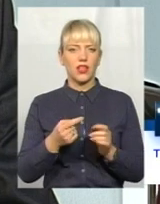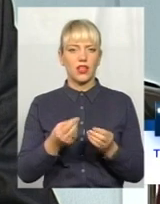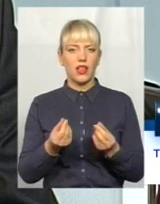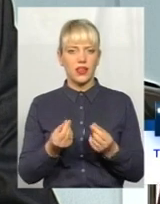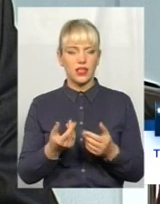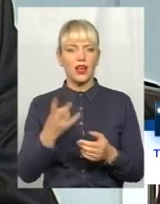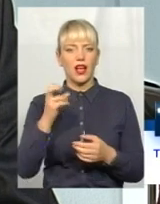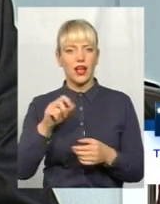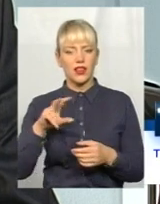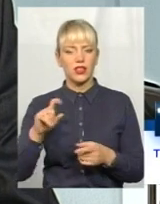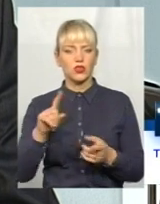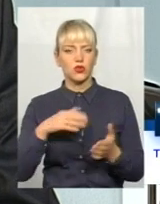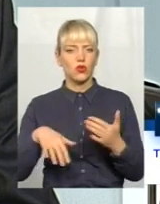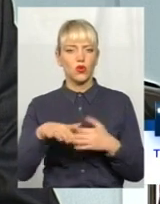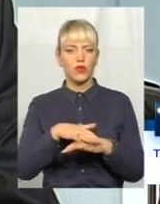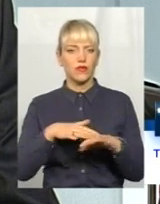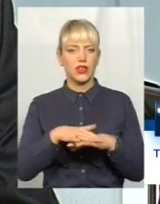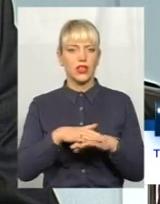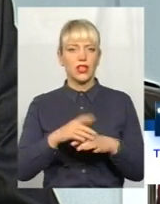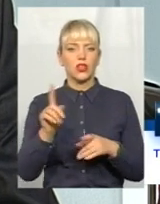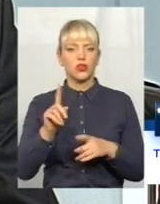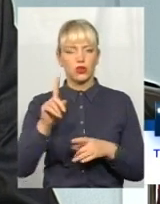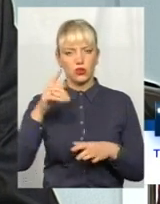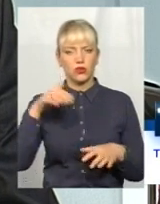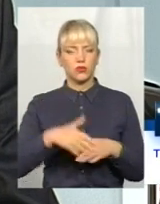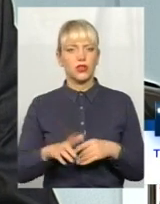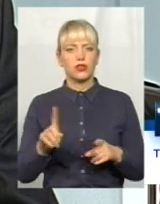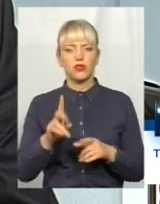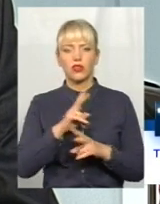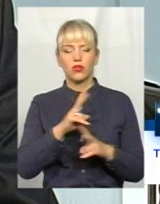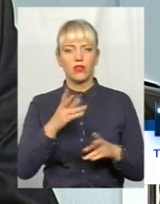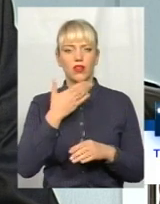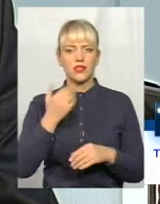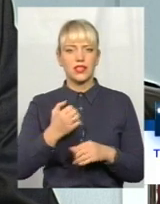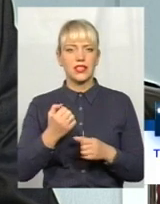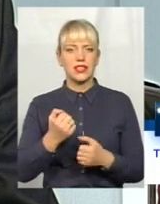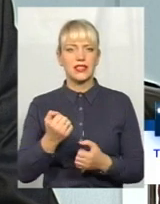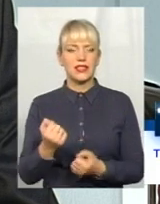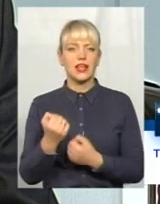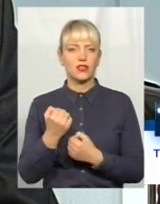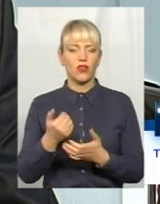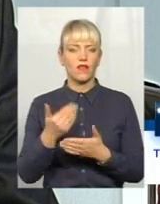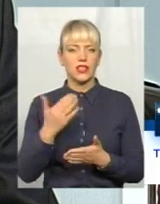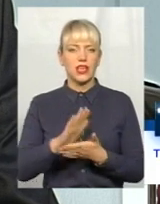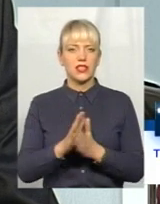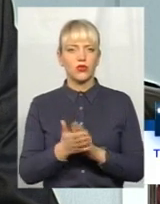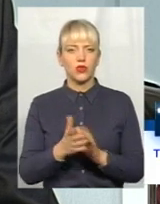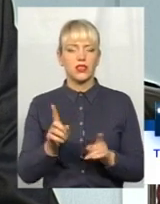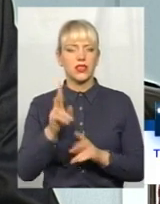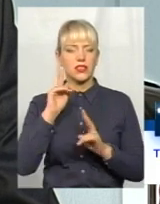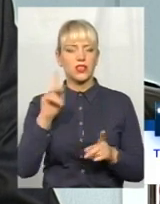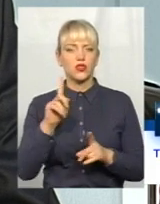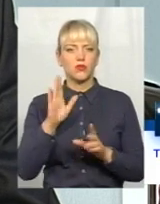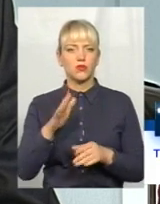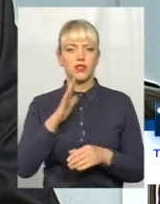але відносно громадськості, яка розуміє, що ніхто не застрахований від тої ситуації, ми не знаємо, що буде завтра з нами